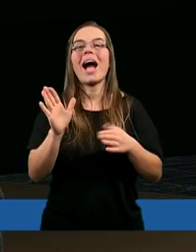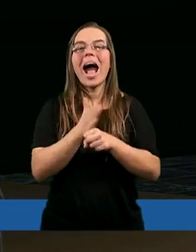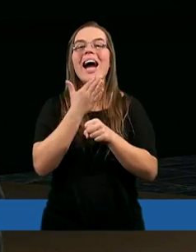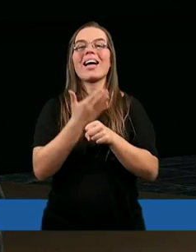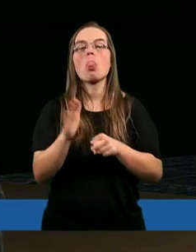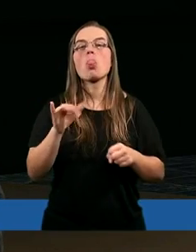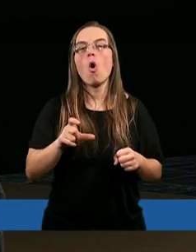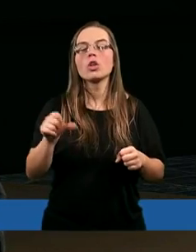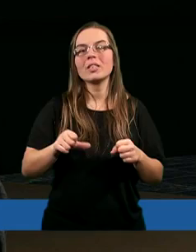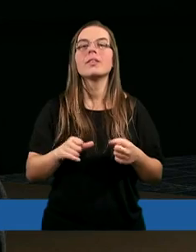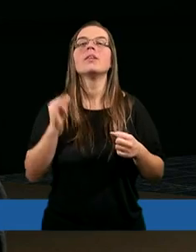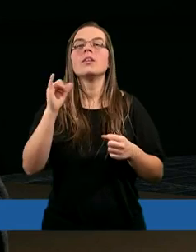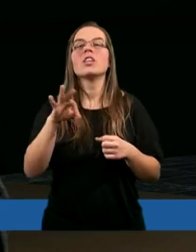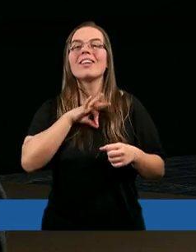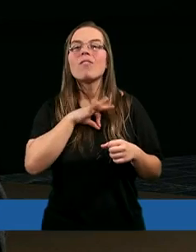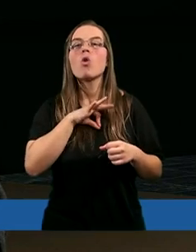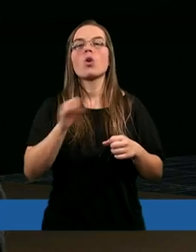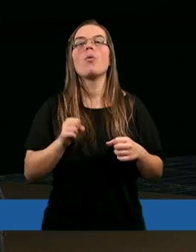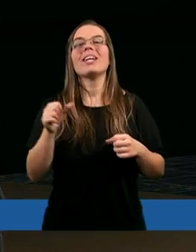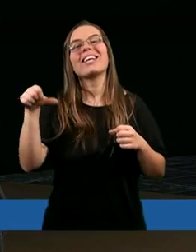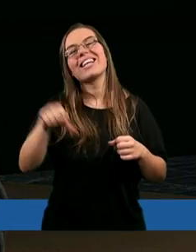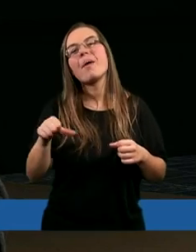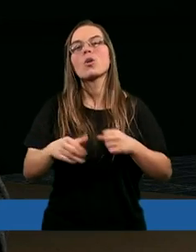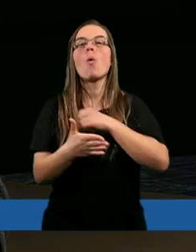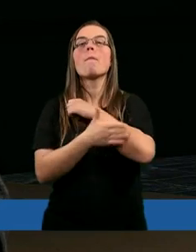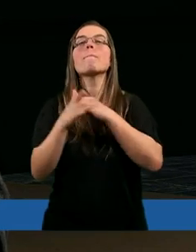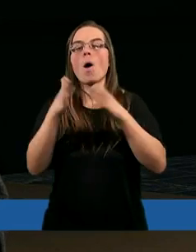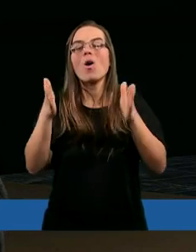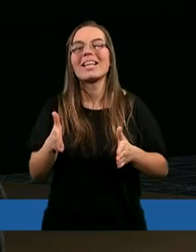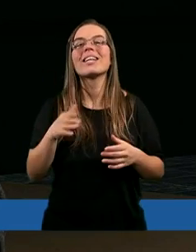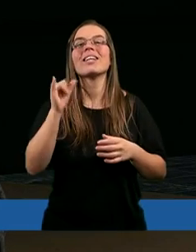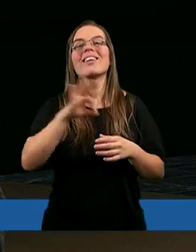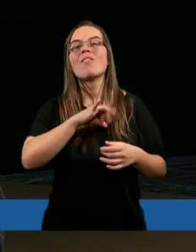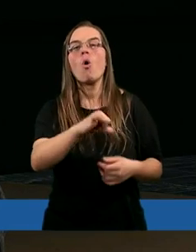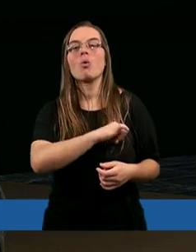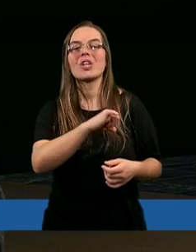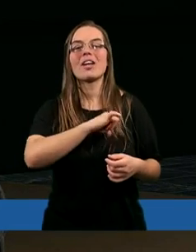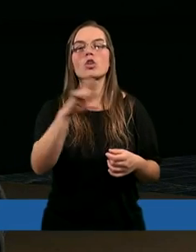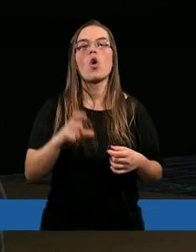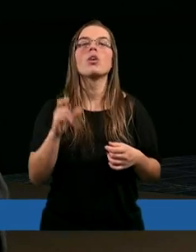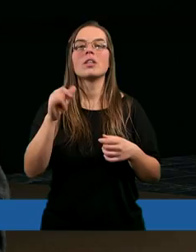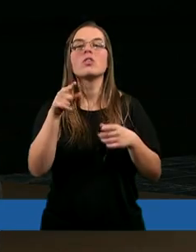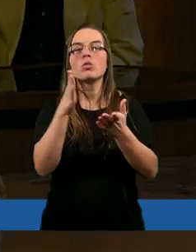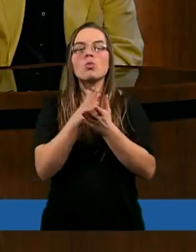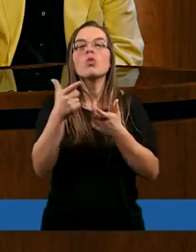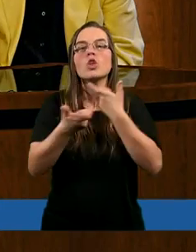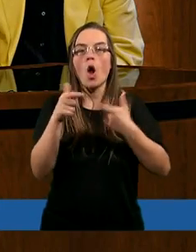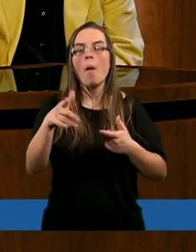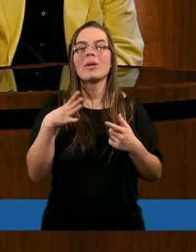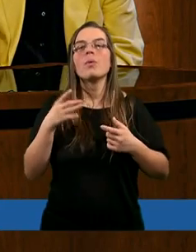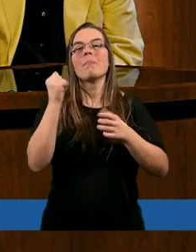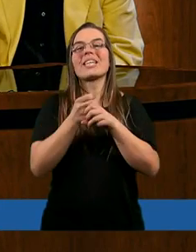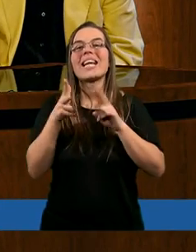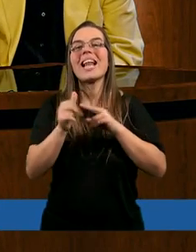marność, swoją kiepską pozycję i swoją grzeszność. Że się przestał w ogóle